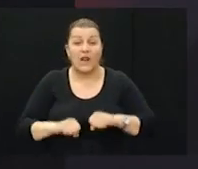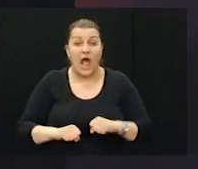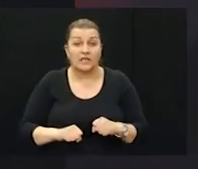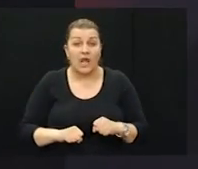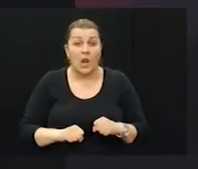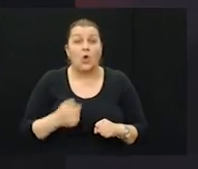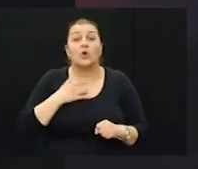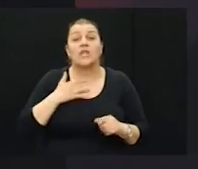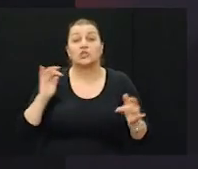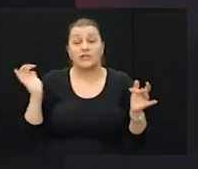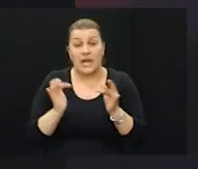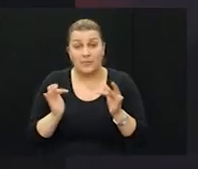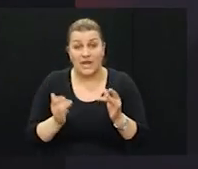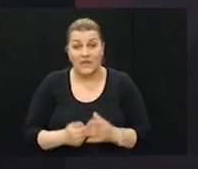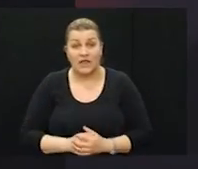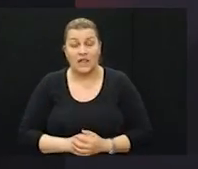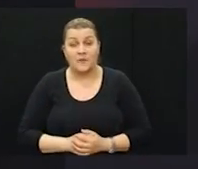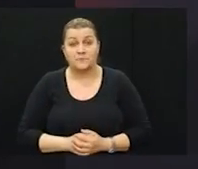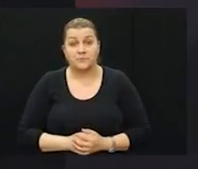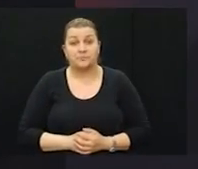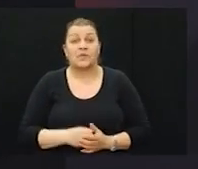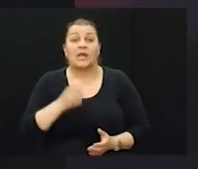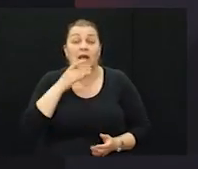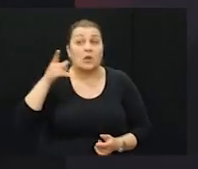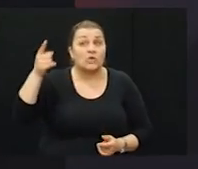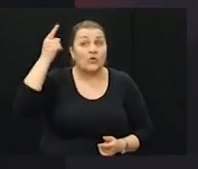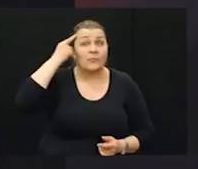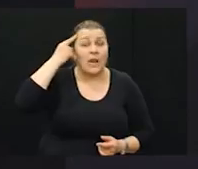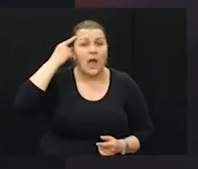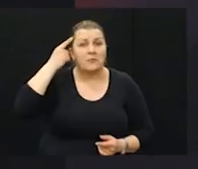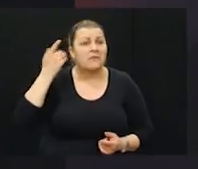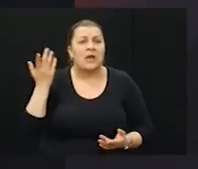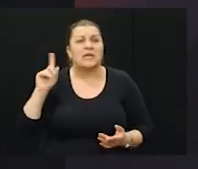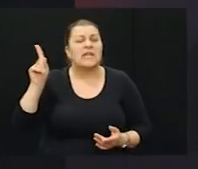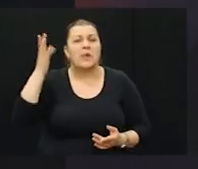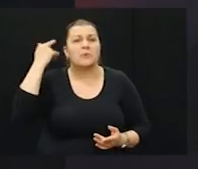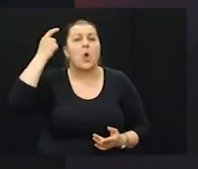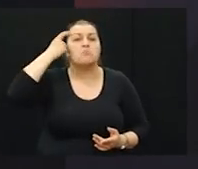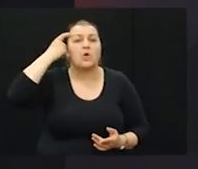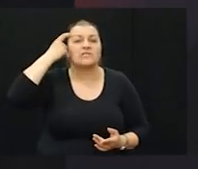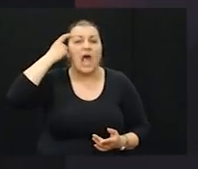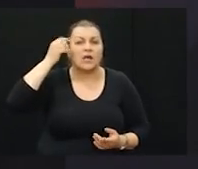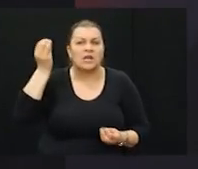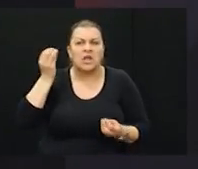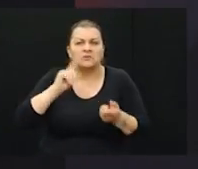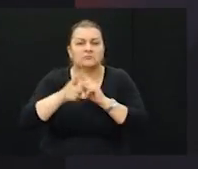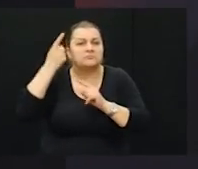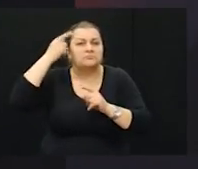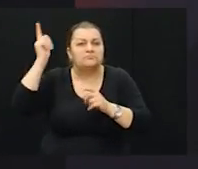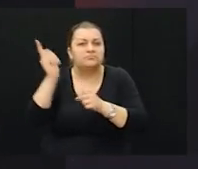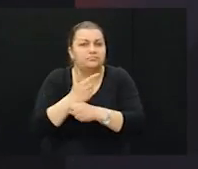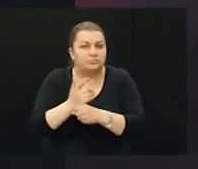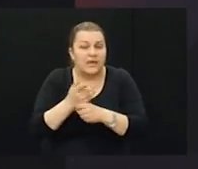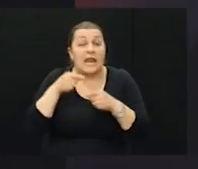kod naših neprijatelja, kada u njihovim glavama zapravo nije bio mozak, nego tko zna što. Jer na taj